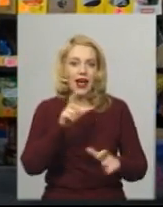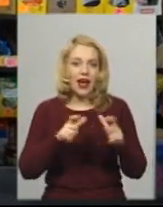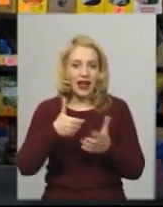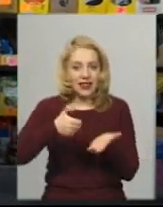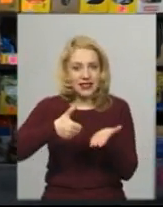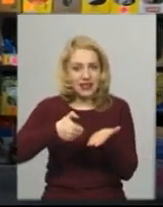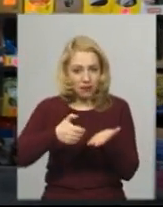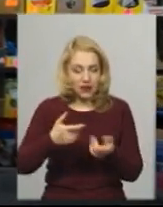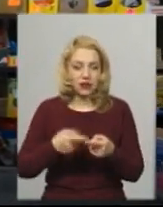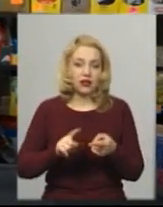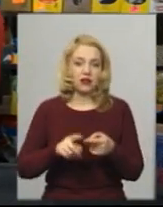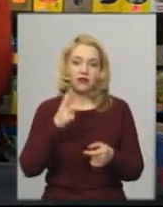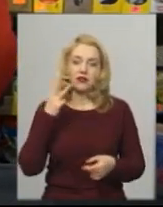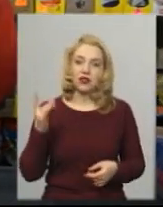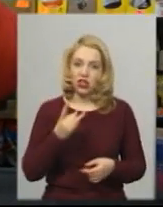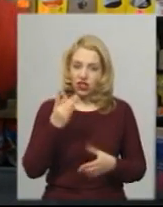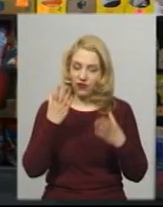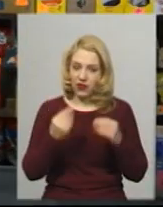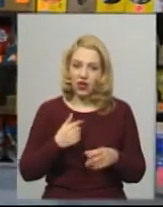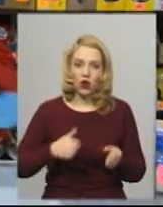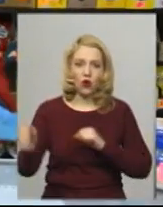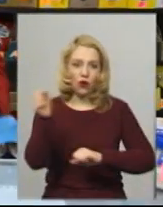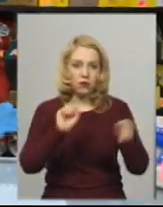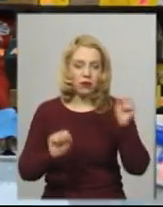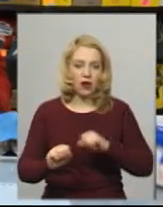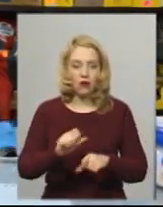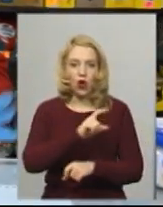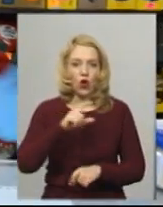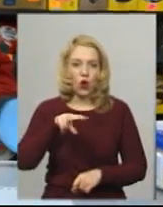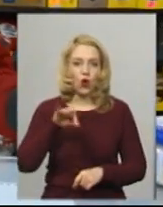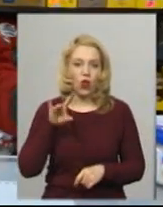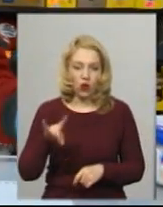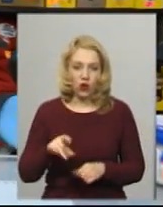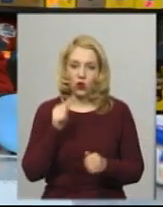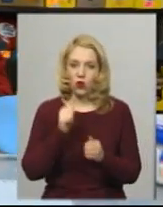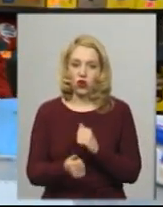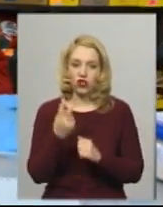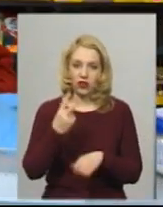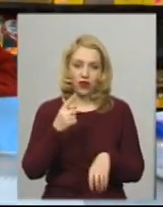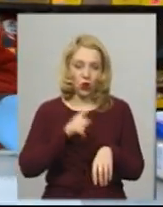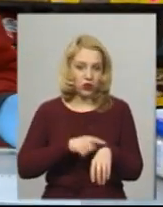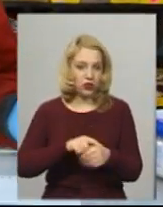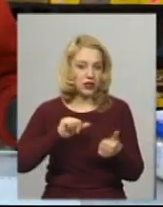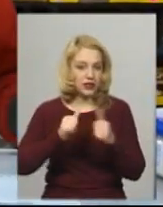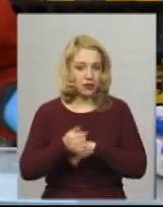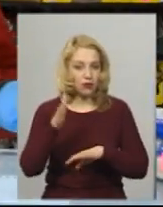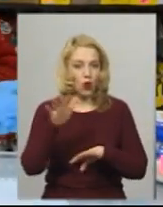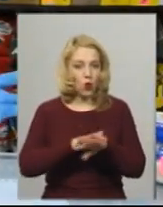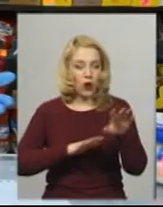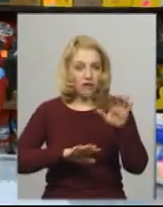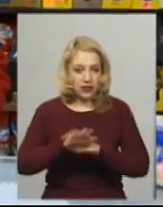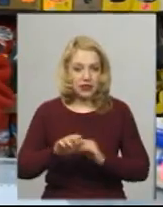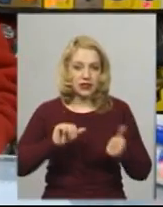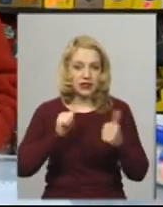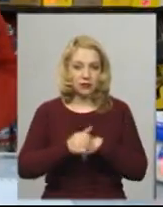ми миємо тричі на день, обробляємо хлоркою, обробляємо всю поверхню. Кожні дві години змінюємо рукавиці, змінюємо маски. По